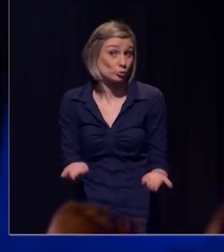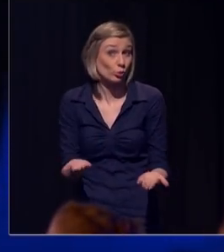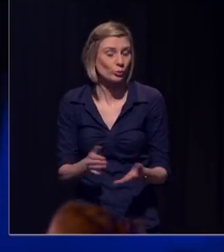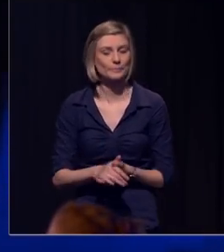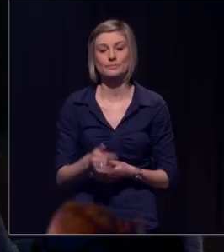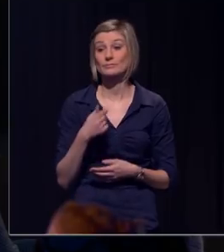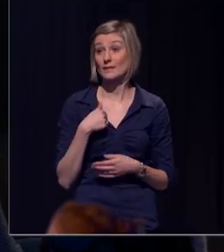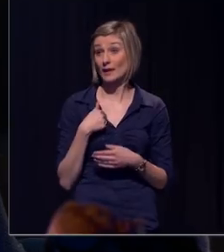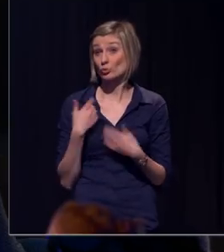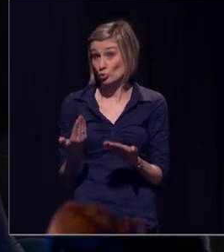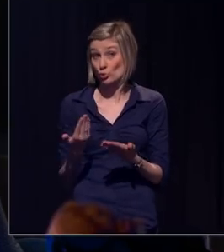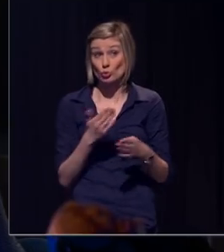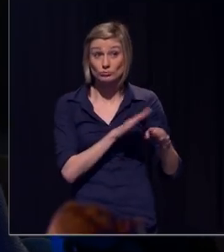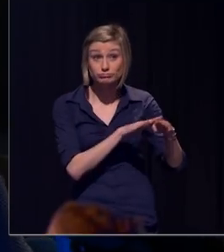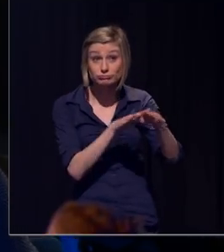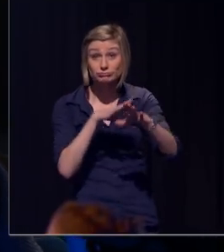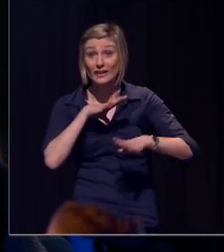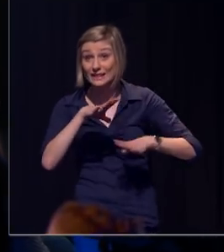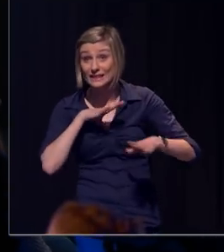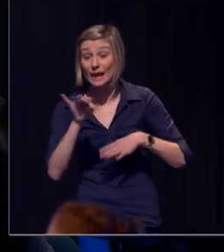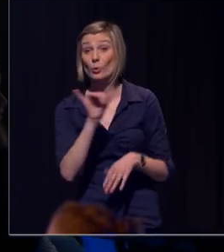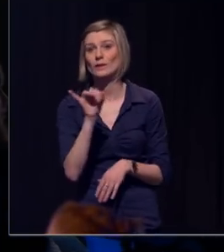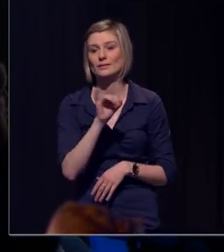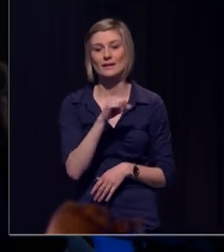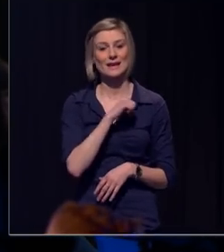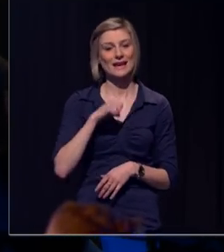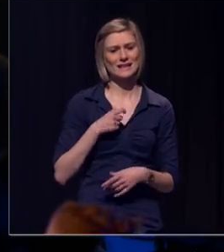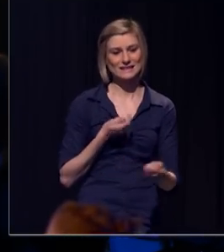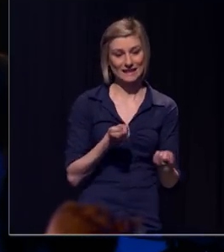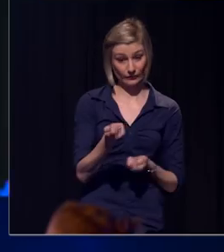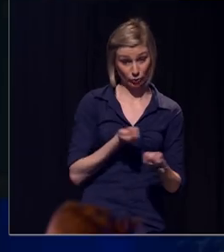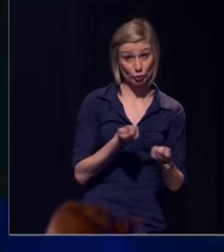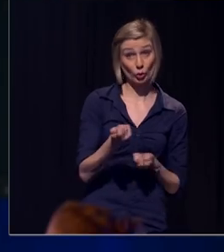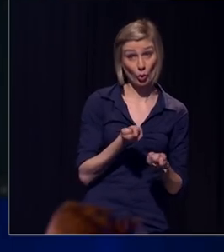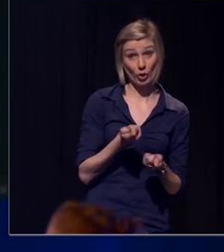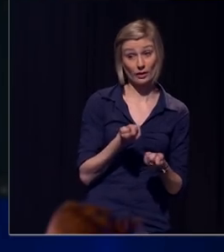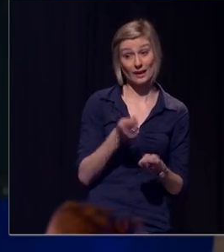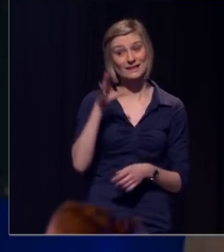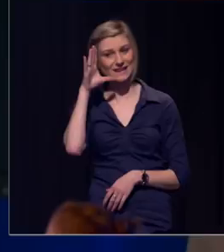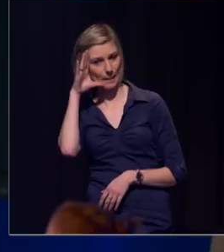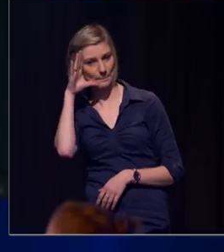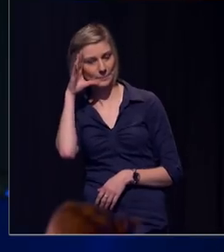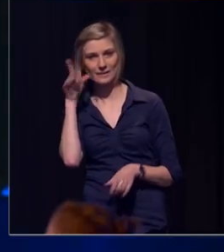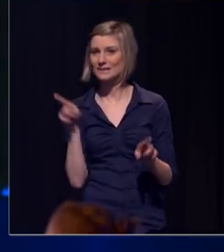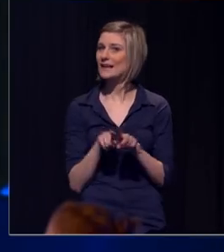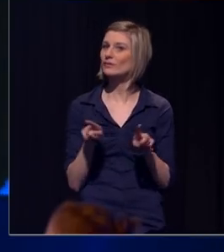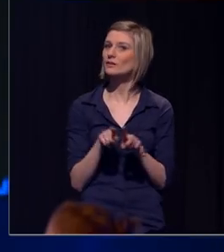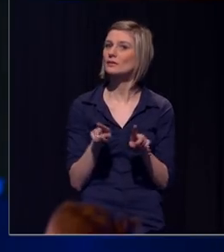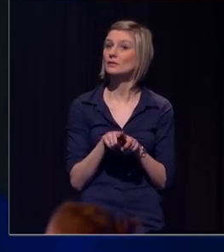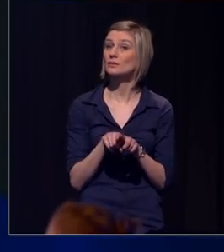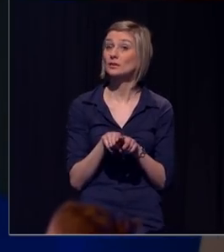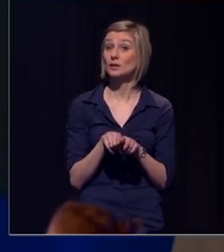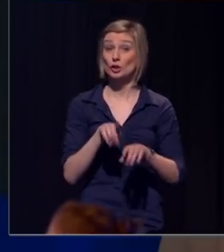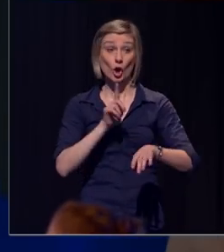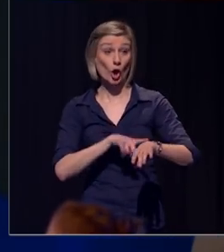vandaag vertellen dat die zelfcontrole hetzelfde principe volgt voor ons slaapgedrag. Slapen, op tijd gaan